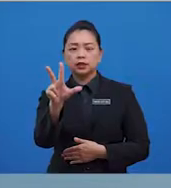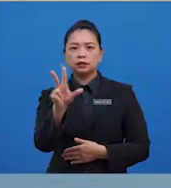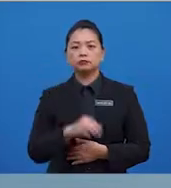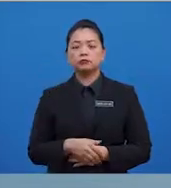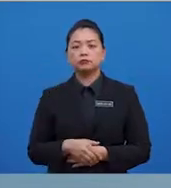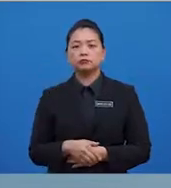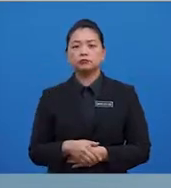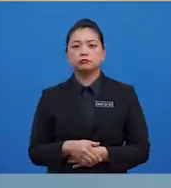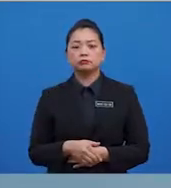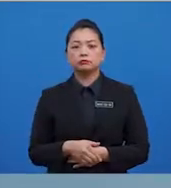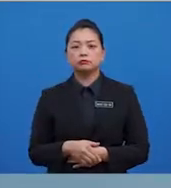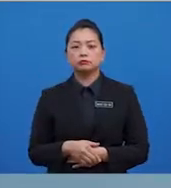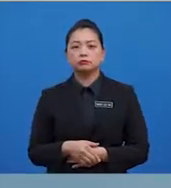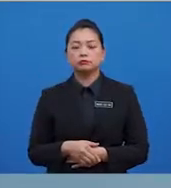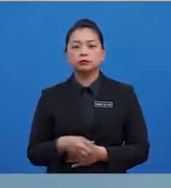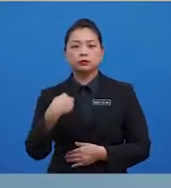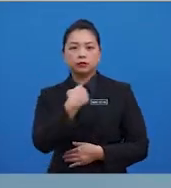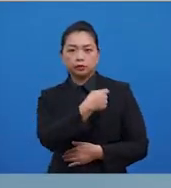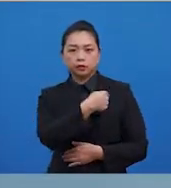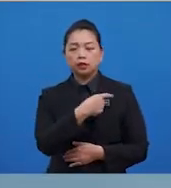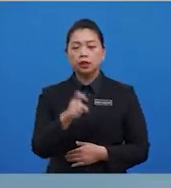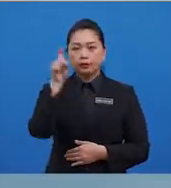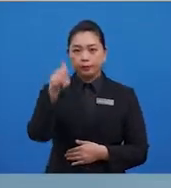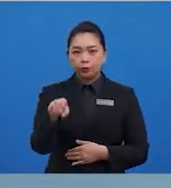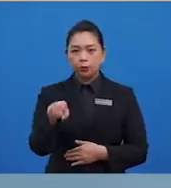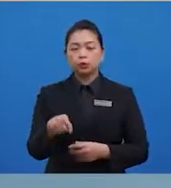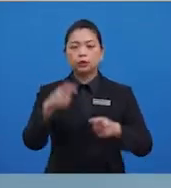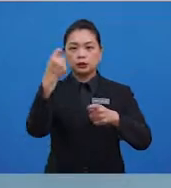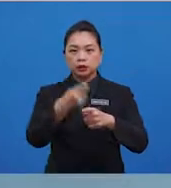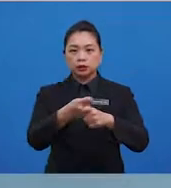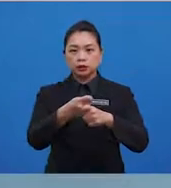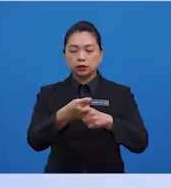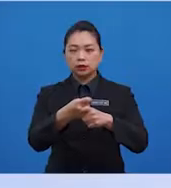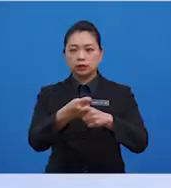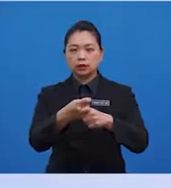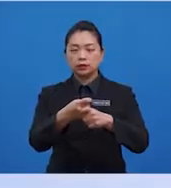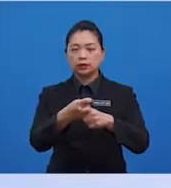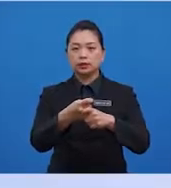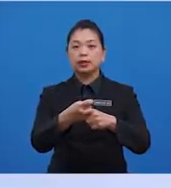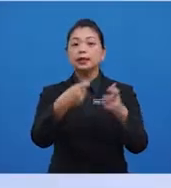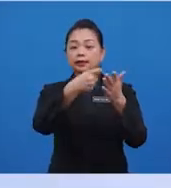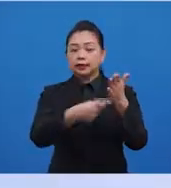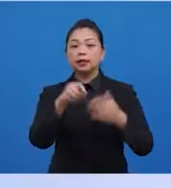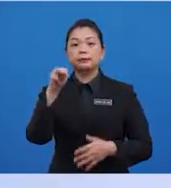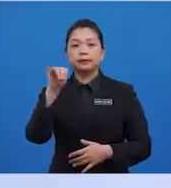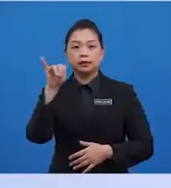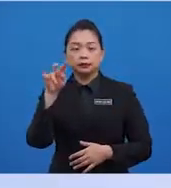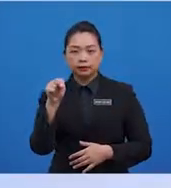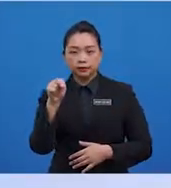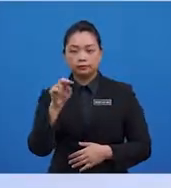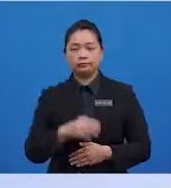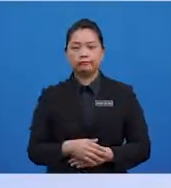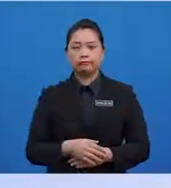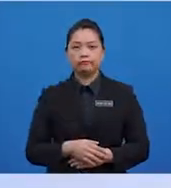Dalam kes ini, kita perlu menentukan nilai min bagi 2 dan 3. Ya,